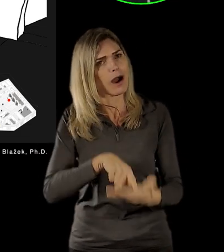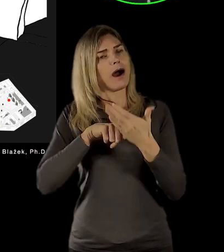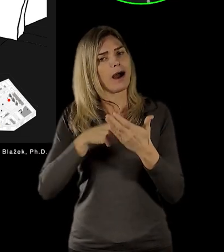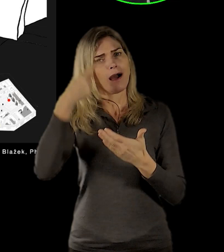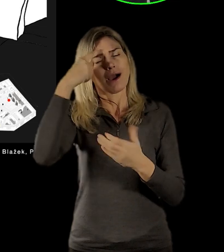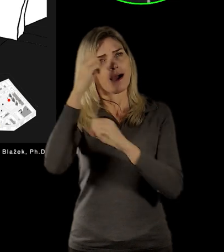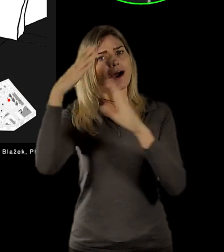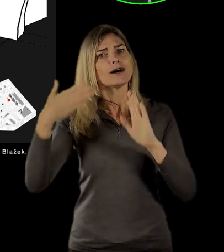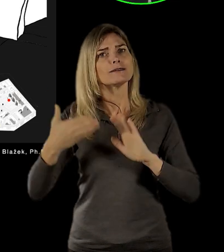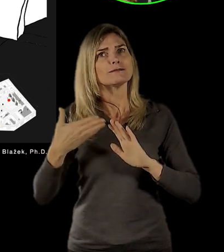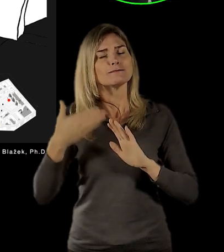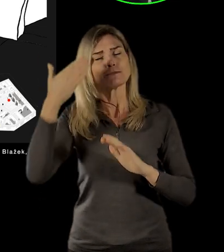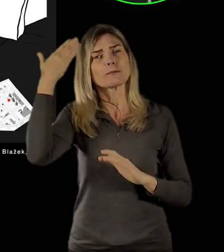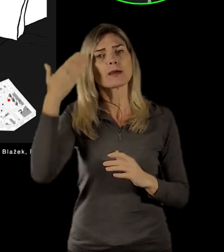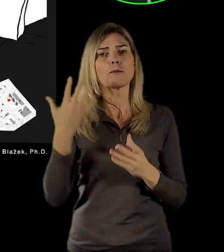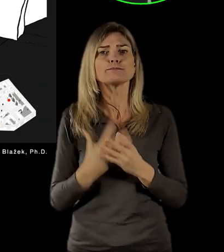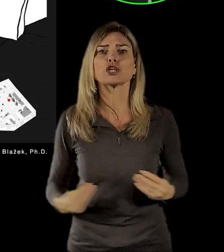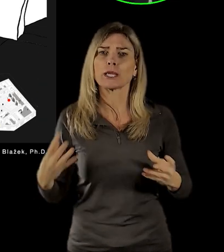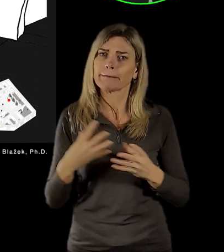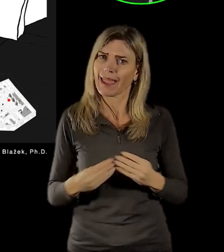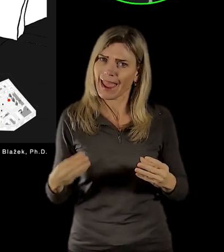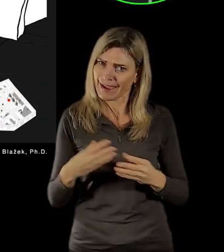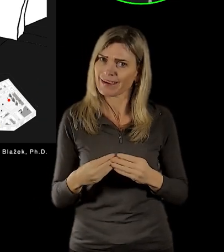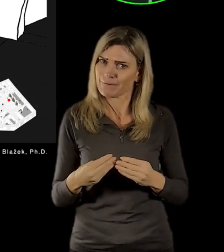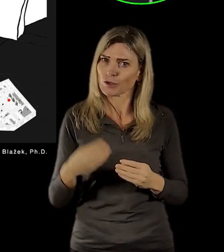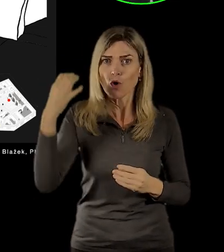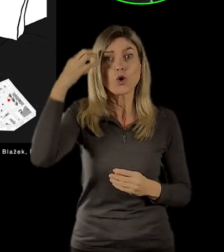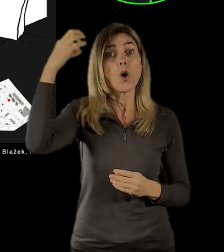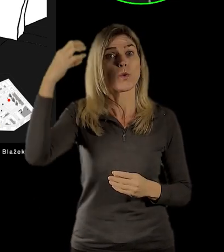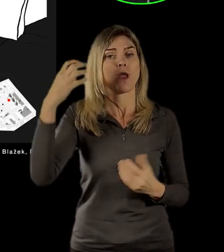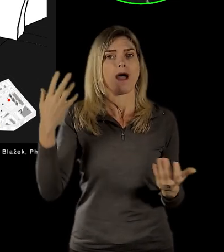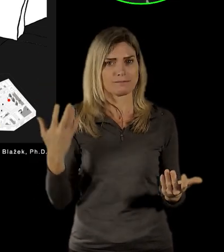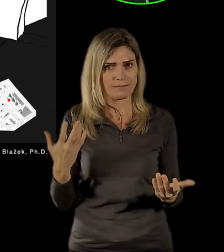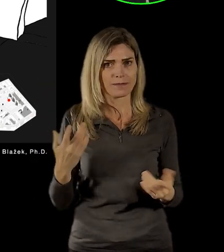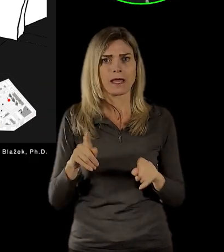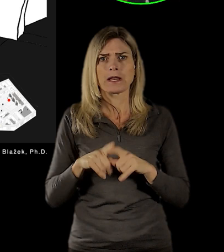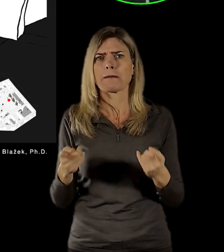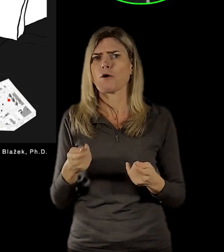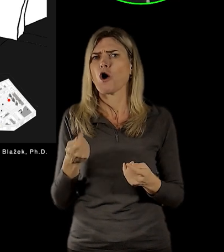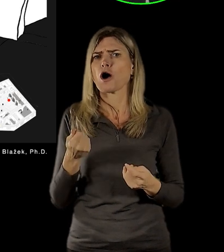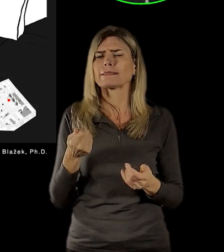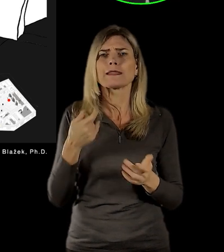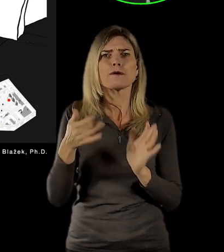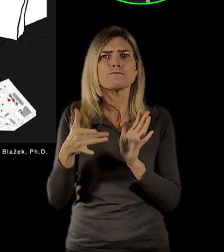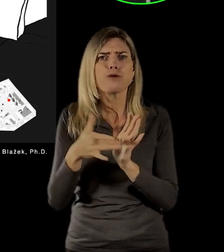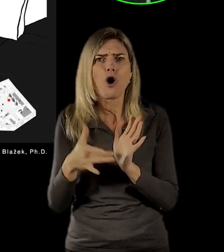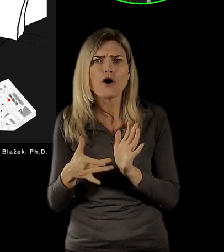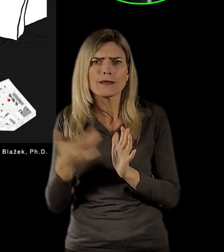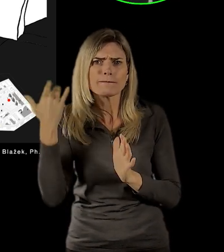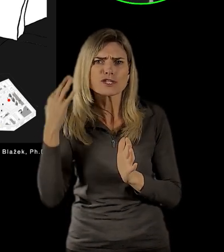můžete s tou korunou pracovat. Chceme tam mít samozřejmě třeba bonové poukázky nebo naopak poukázky z Terezína,